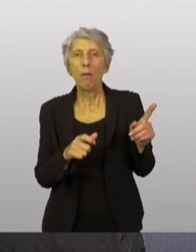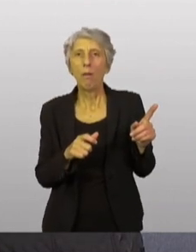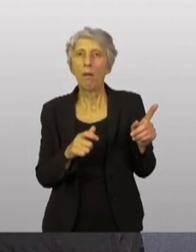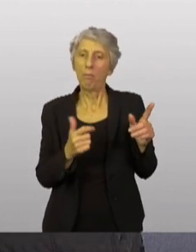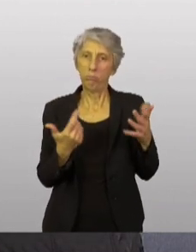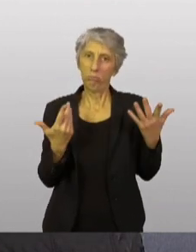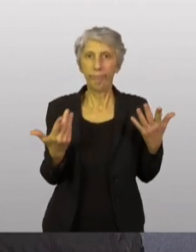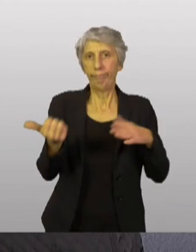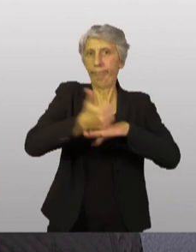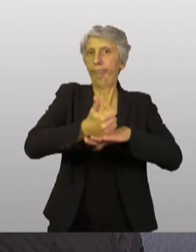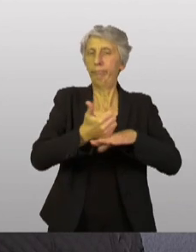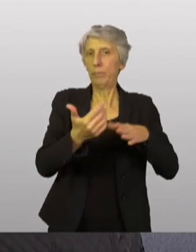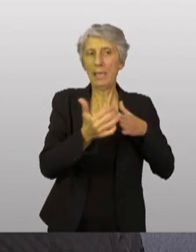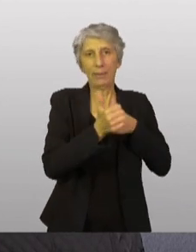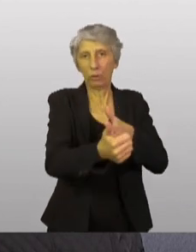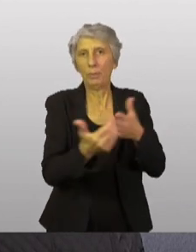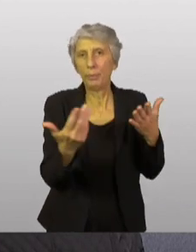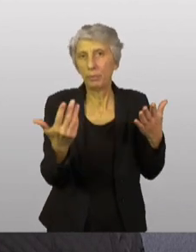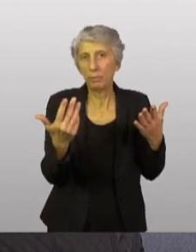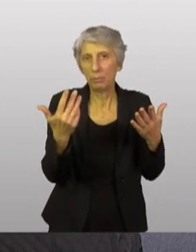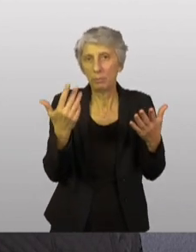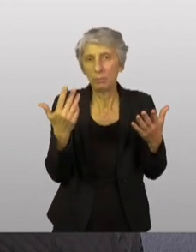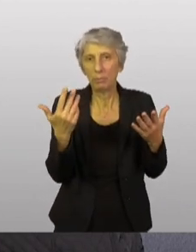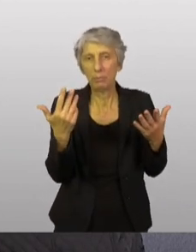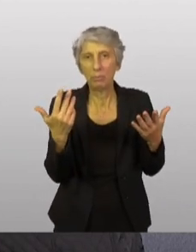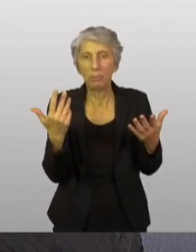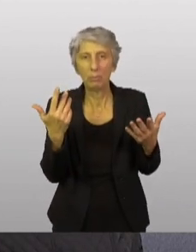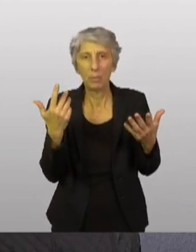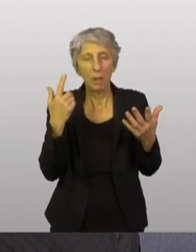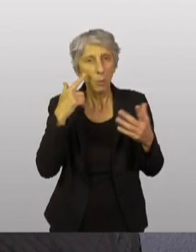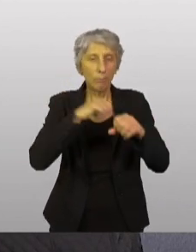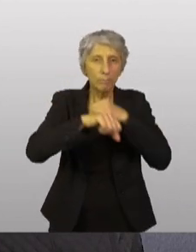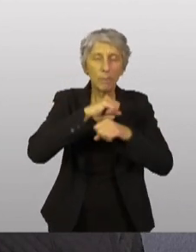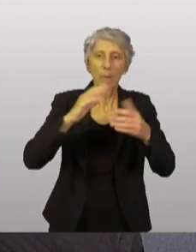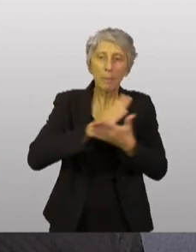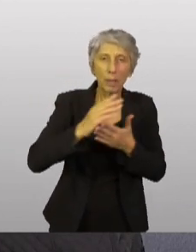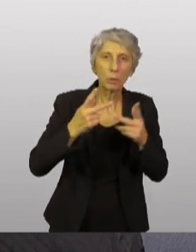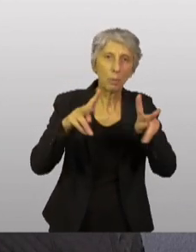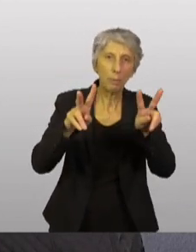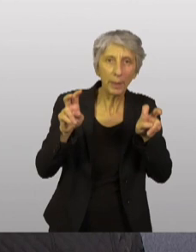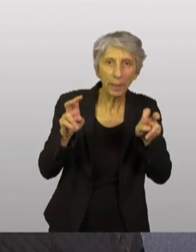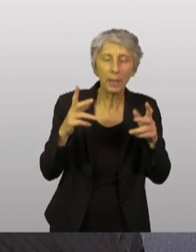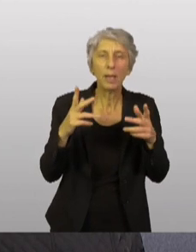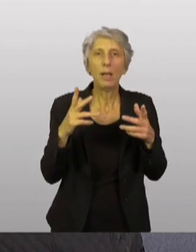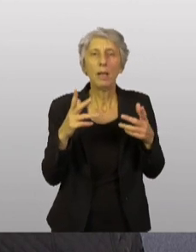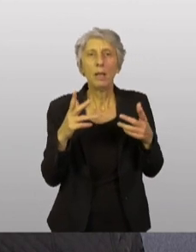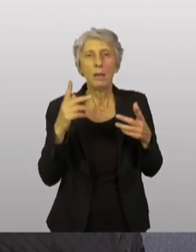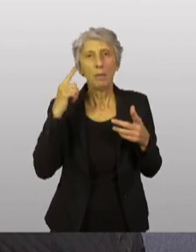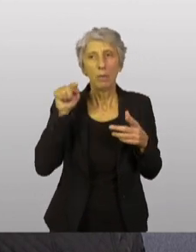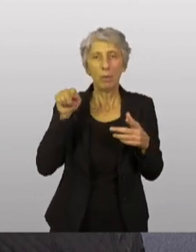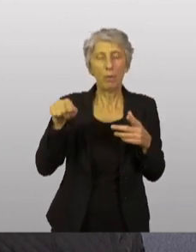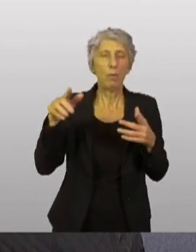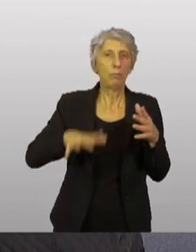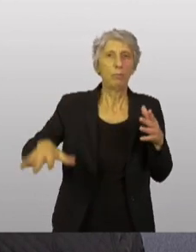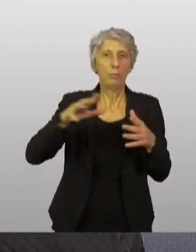concernant les points de préparation de la paix de président Zelensky. Et le